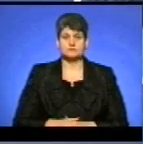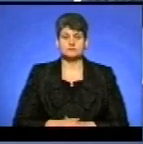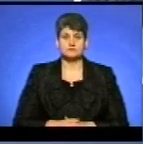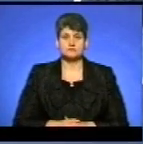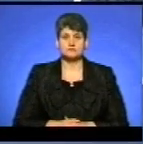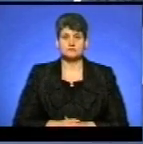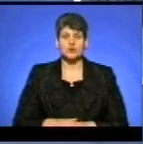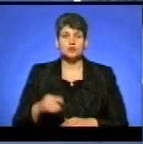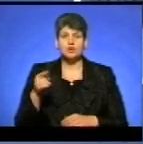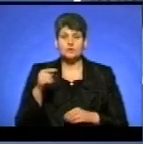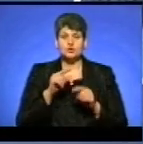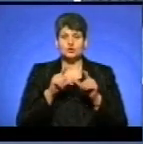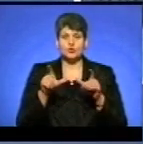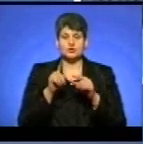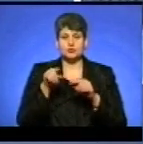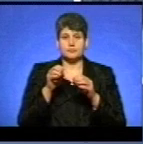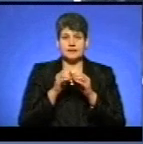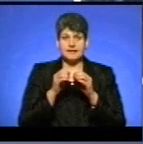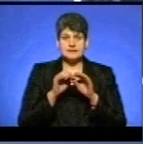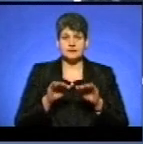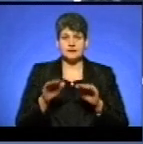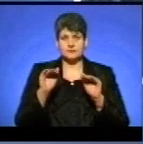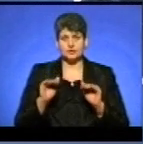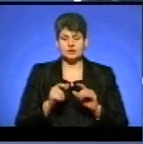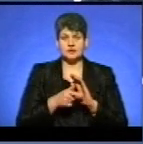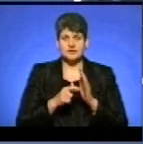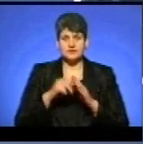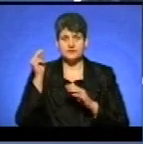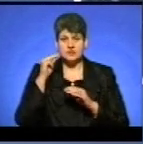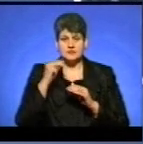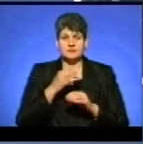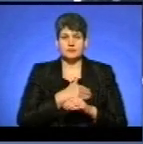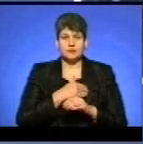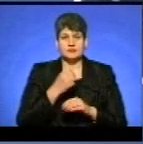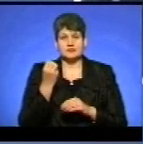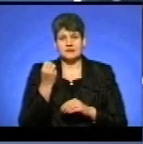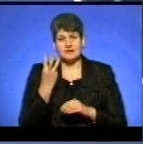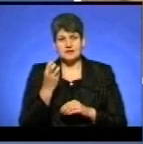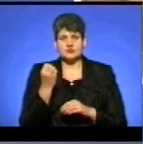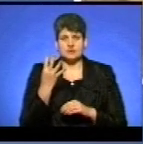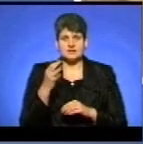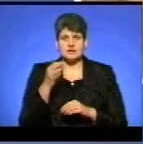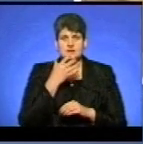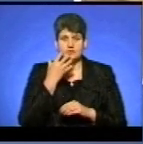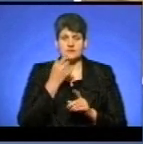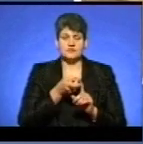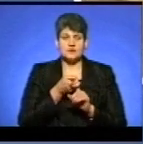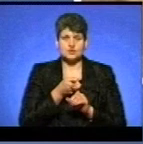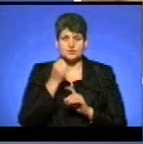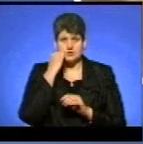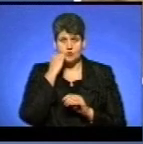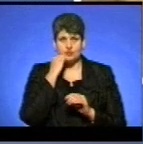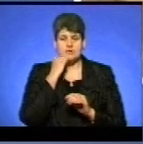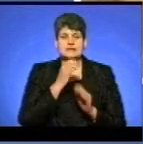У Тернопільській школі номер 10 учні молодших класів навчаються при температурі 13-14 градусів тепла через застарілу систему